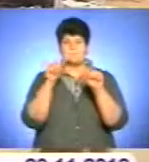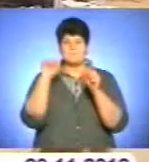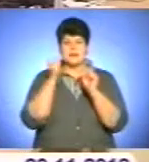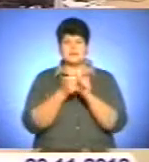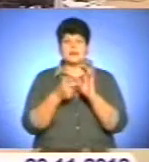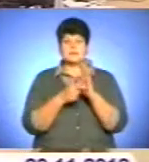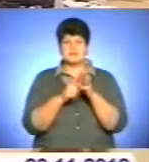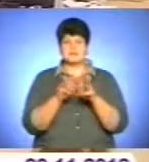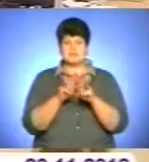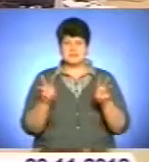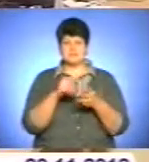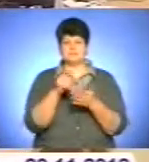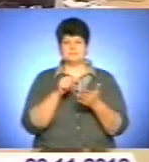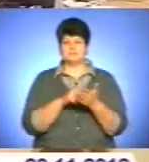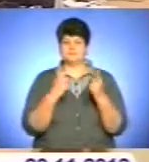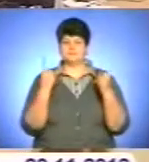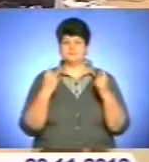міністрів, поки що питання.